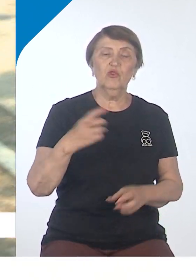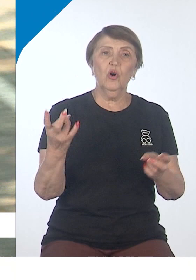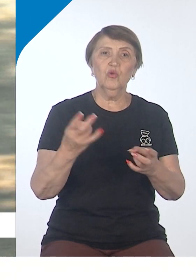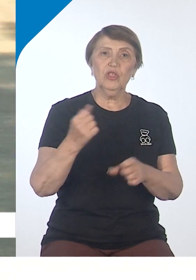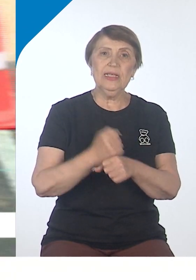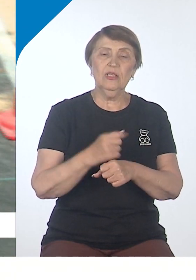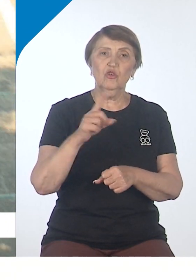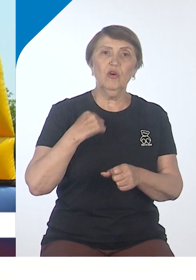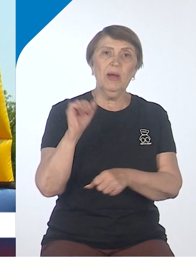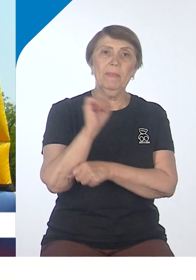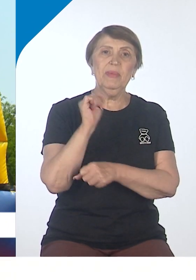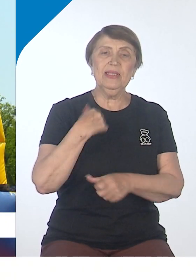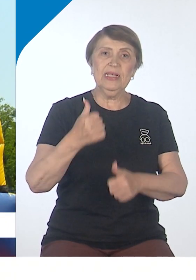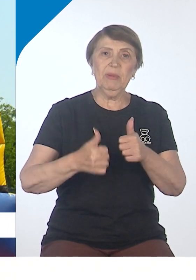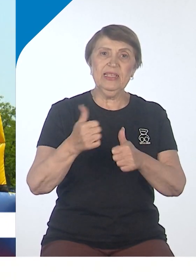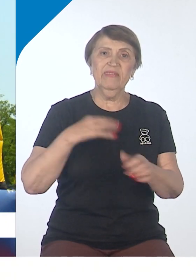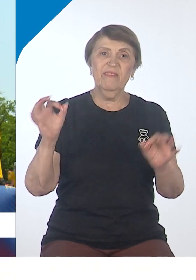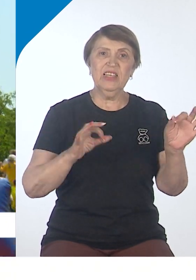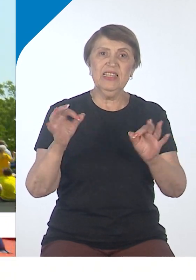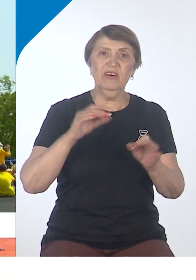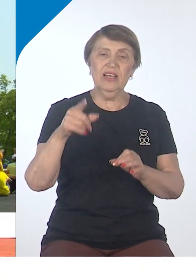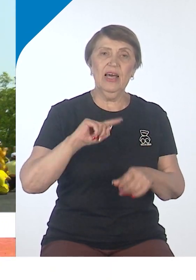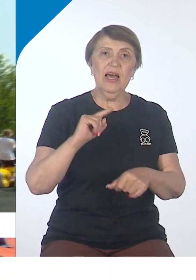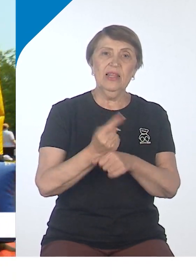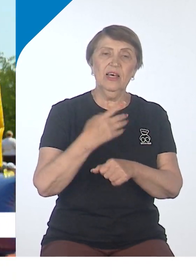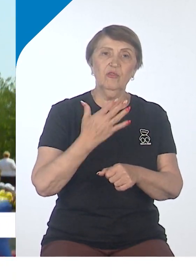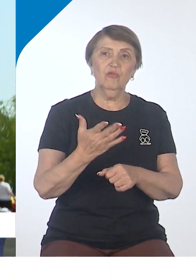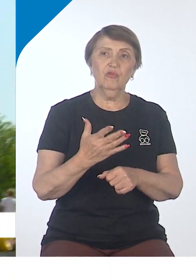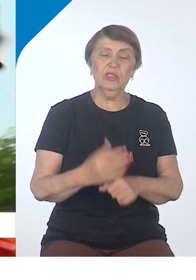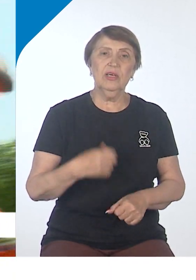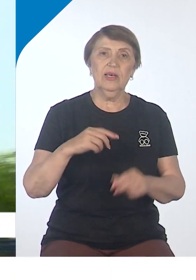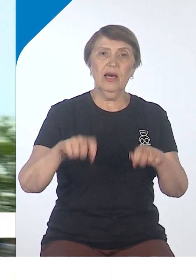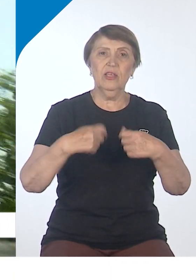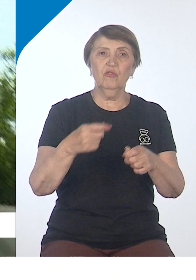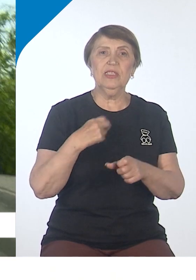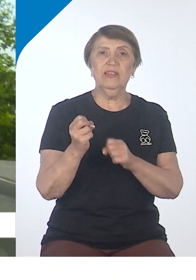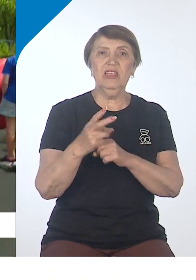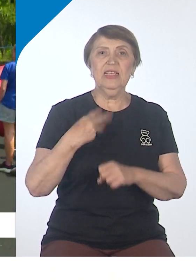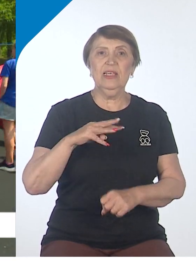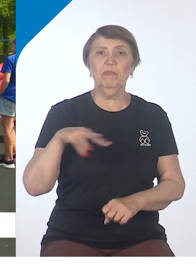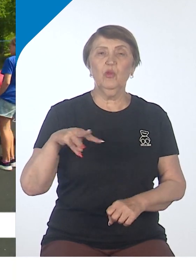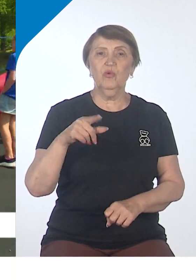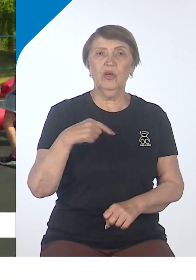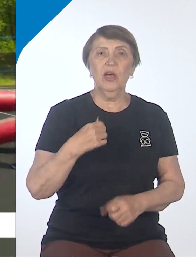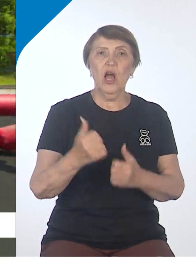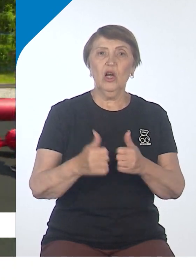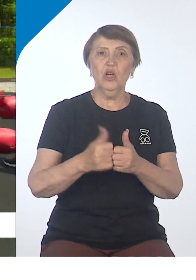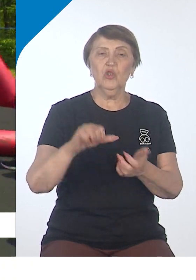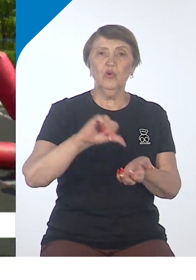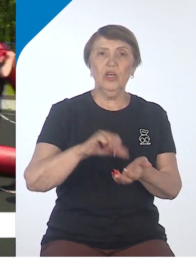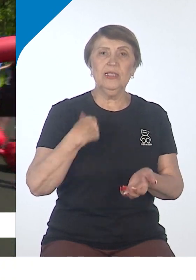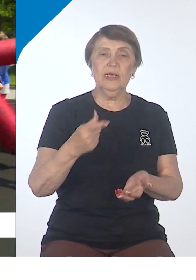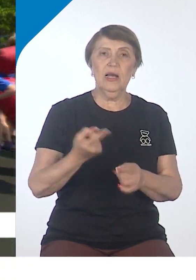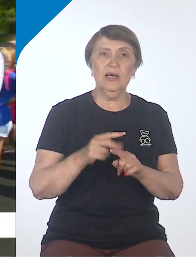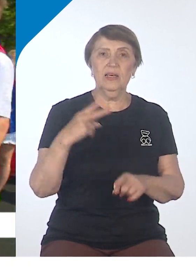ребятам, чтобы победить на спортивном фестивале. На одну станцию отводится 12 минут. За это время каждый участник большой команды, в среднем